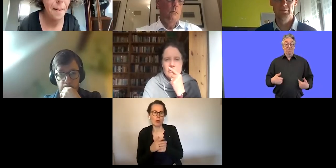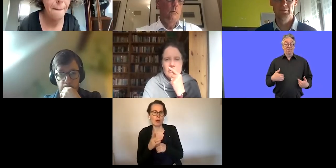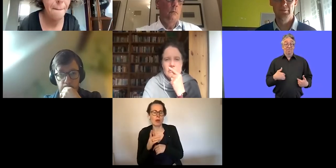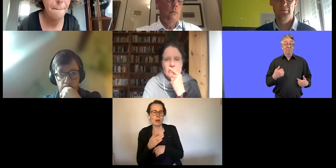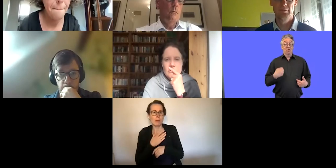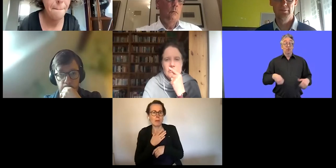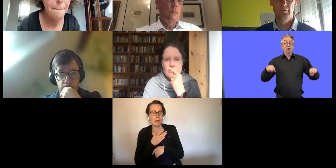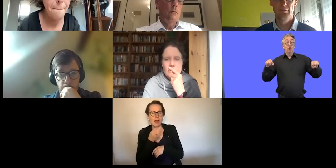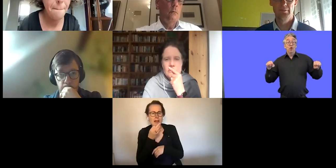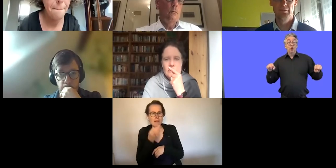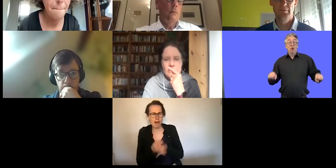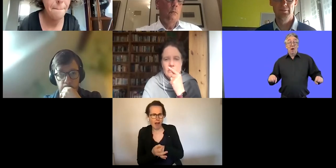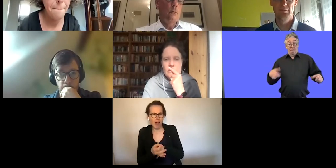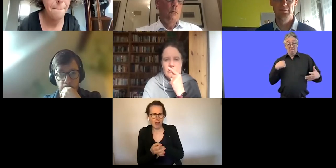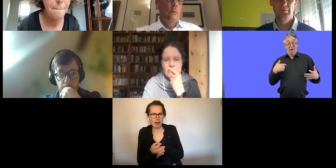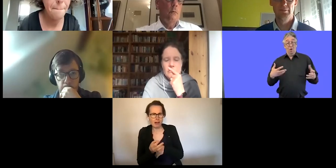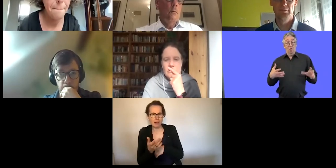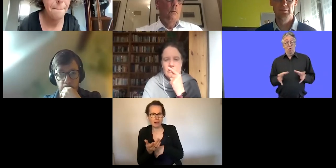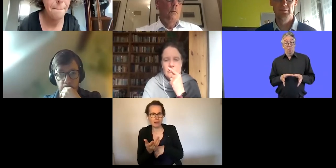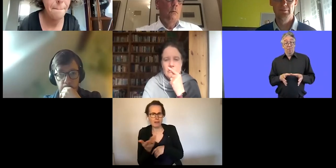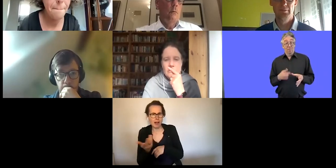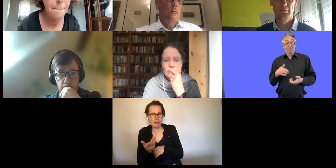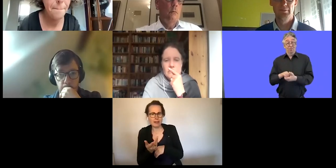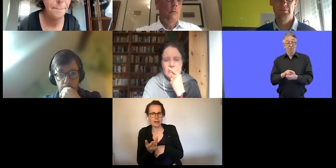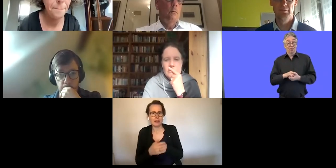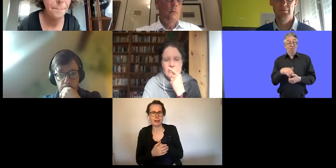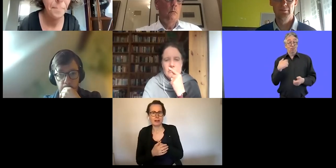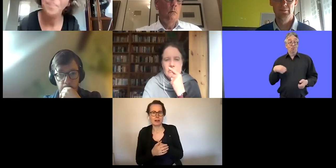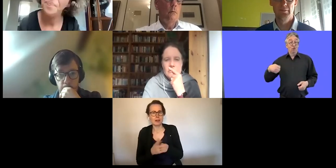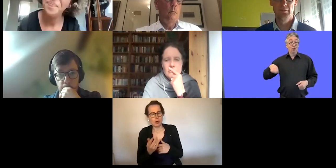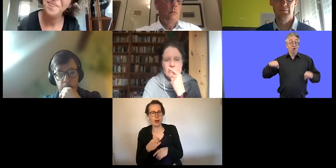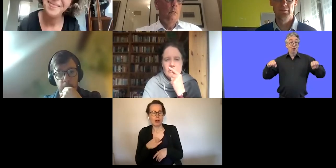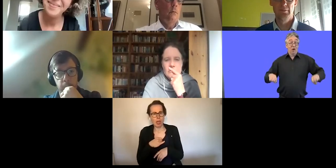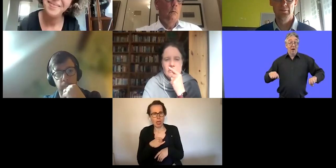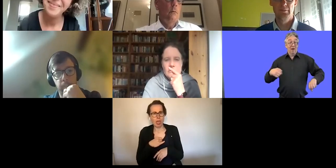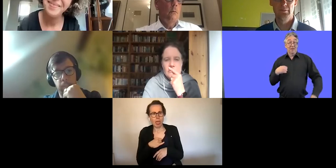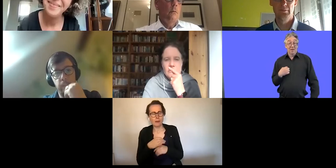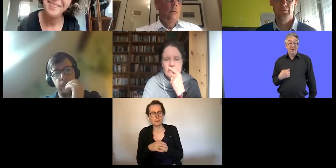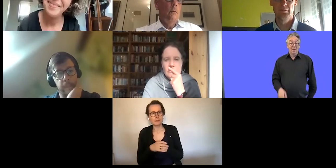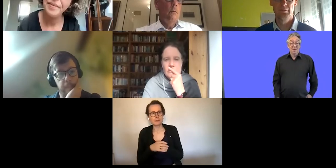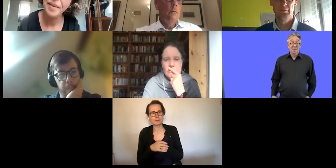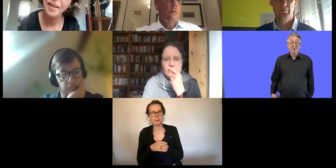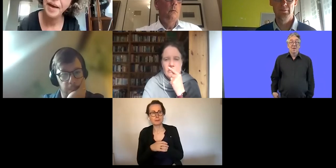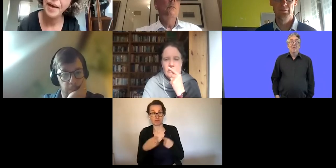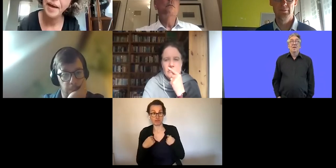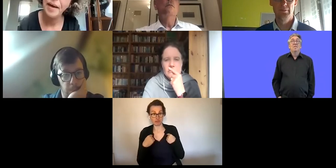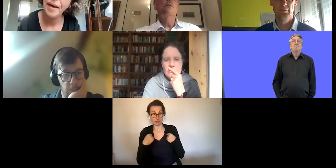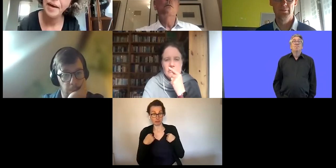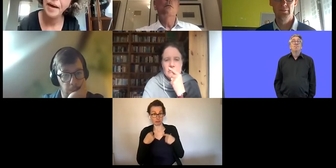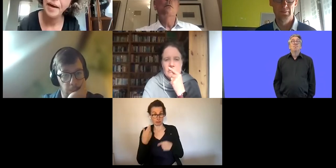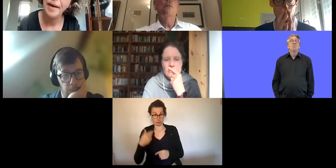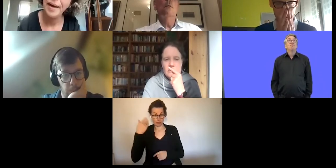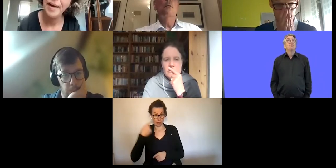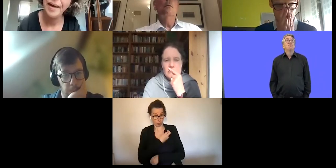am FA ist, halt mich interessiert, da ich in Spanien schon auf